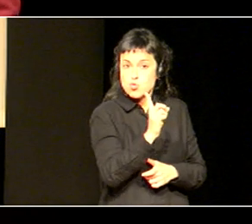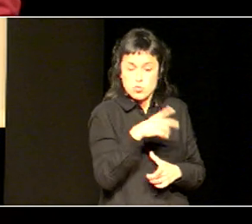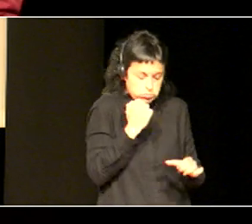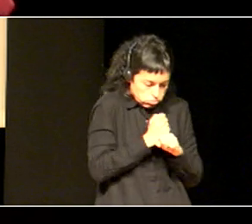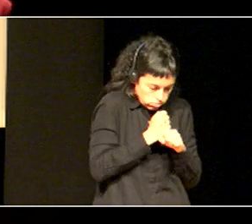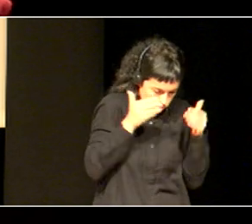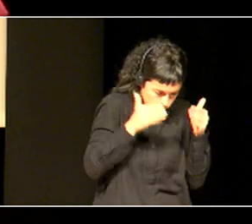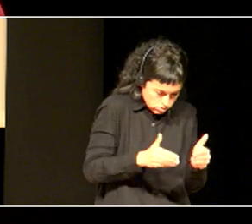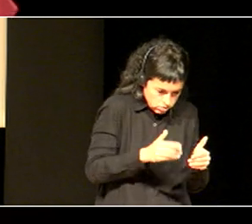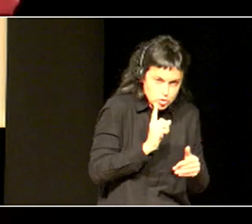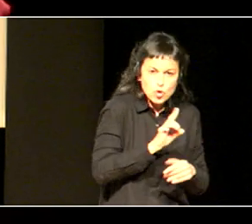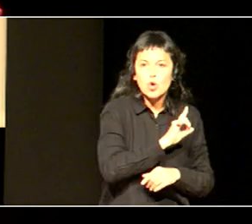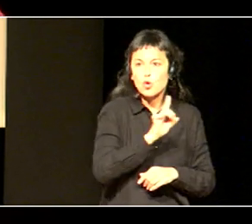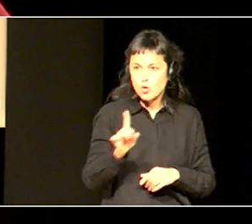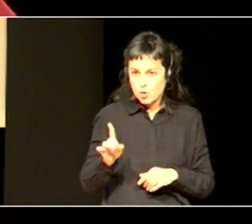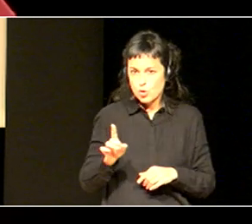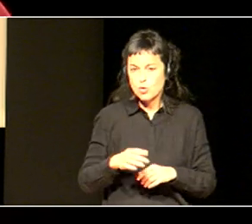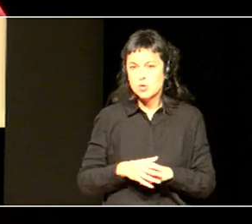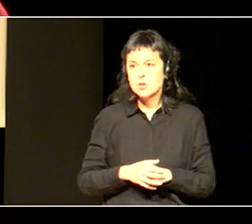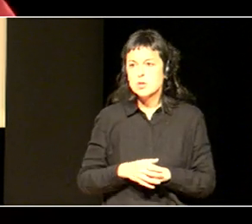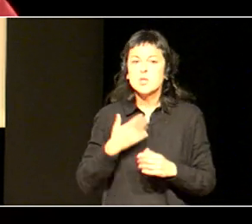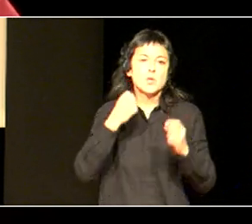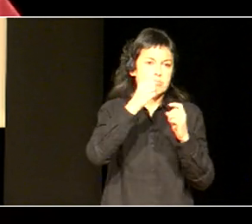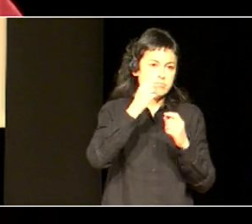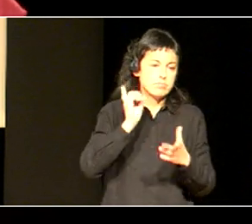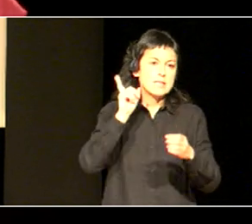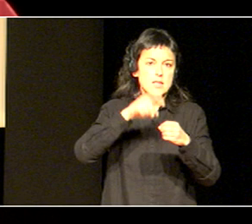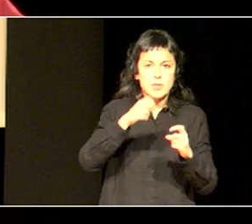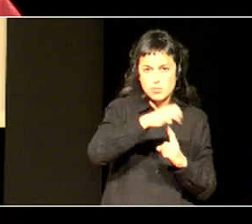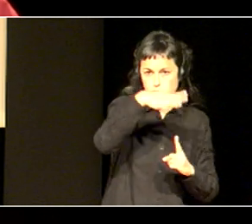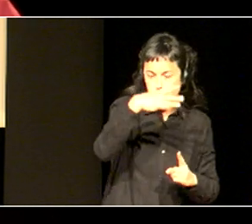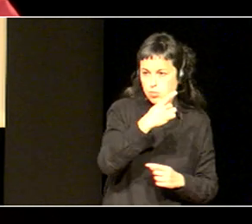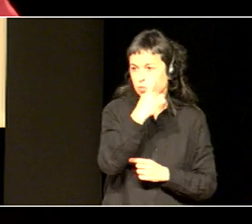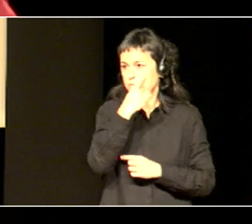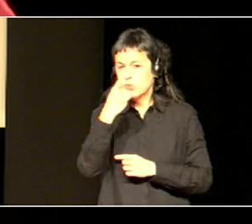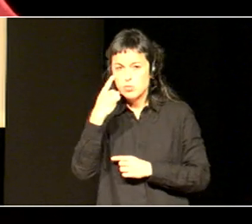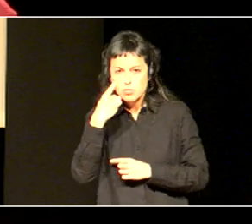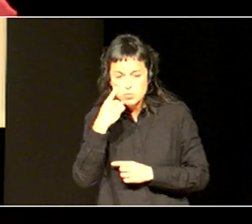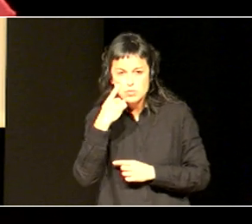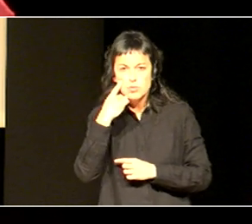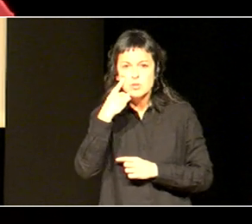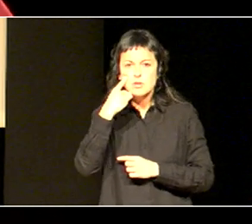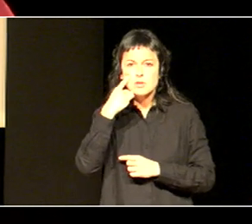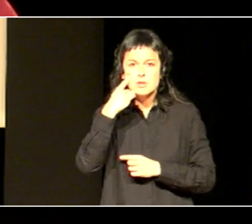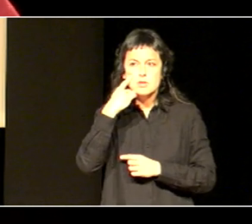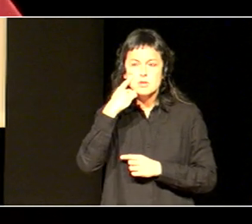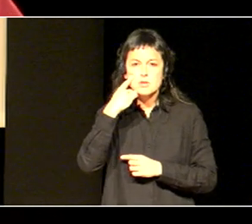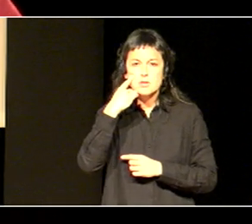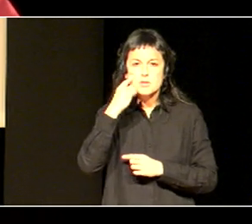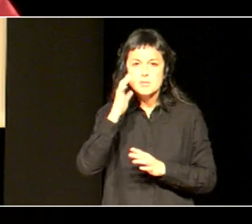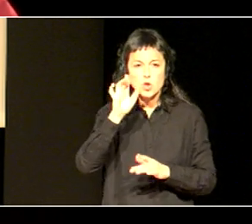orbertan, zerbitzu zentraleak, berritze guneak, ikuskaritza izei bai barruan egon da, baina beste